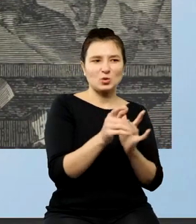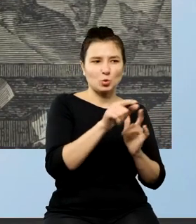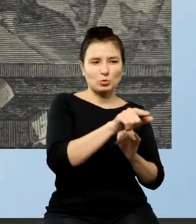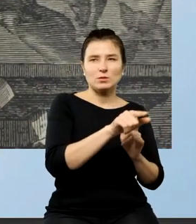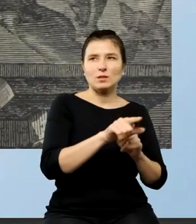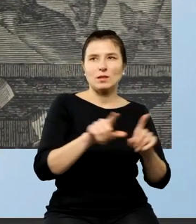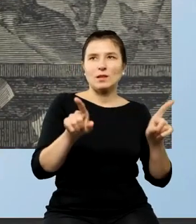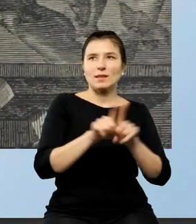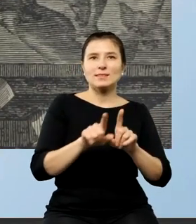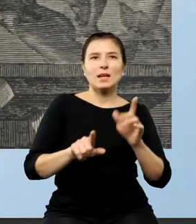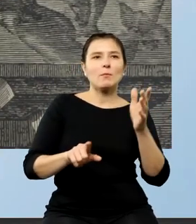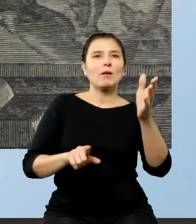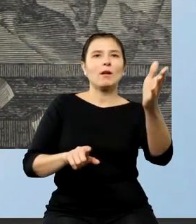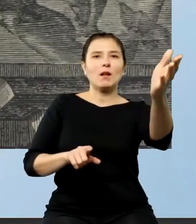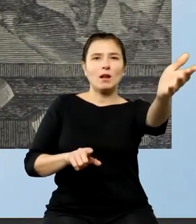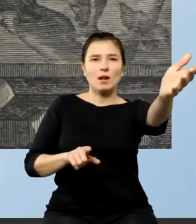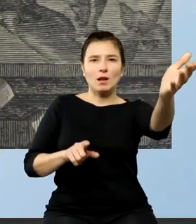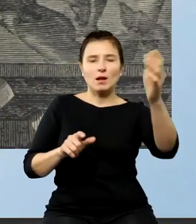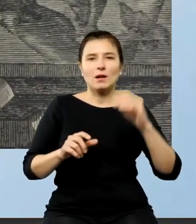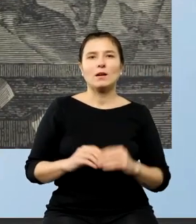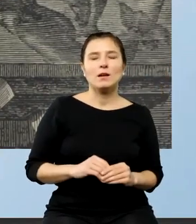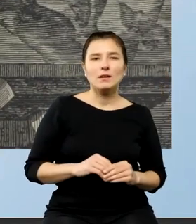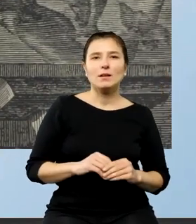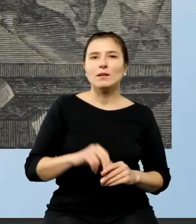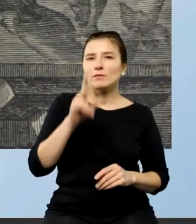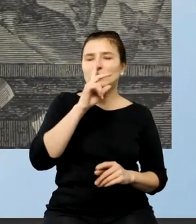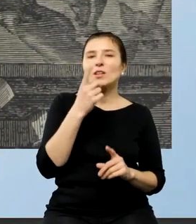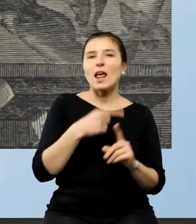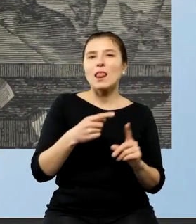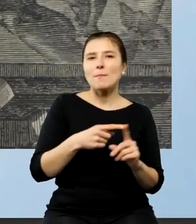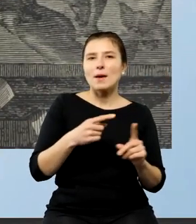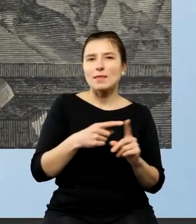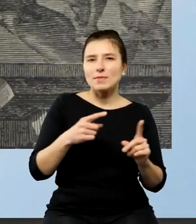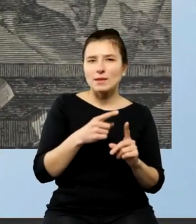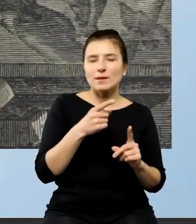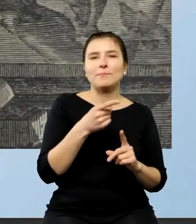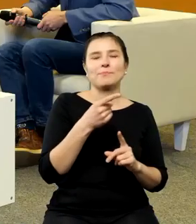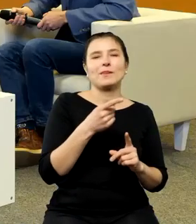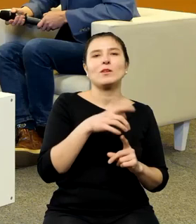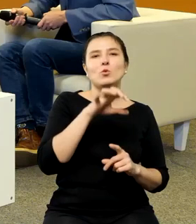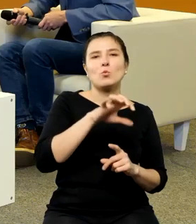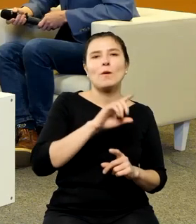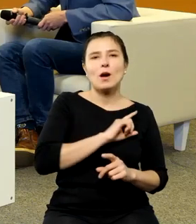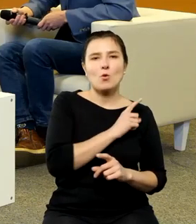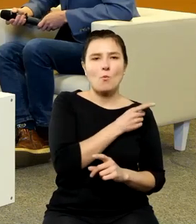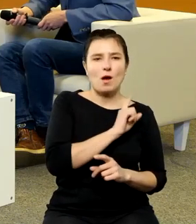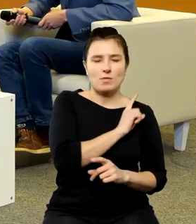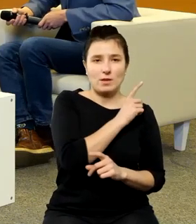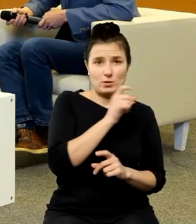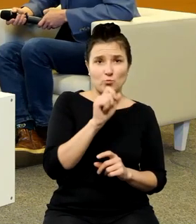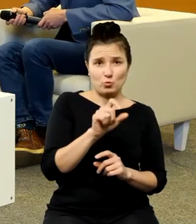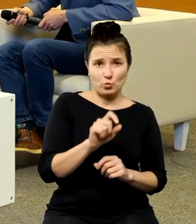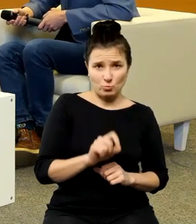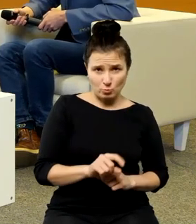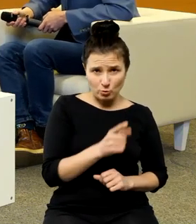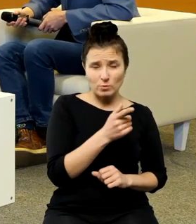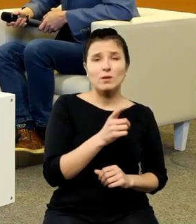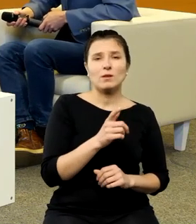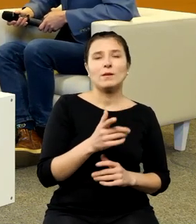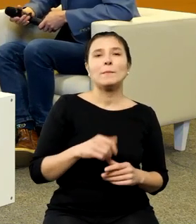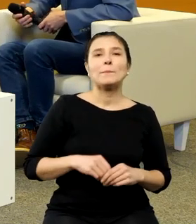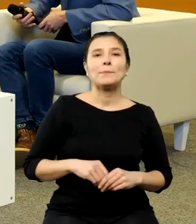mesjańskie które się pojawiają również oczywiście w polskim romantyzmie pomiskiewiczowskim znajdują swoje odwzorowanie w tej